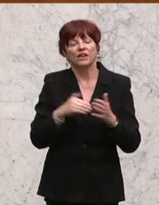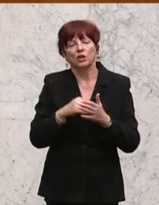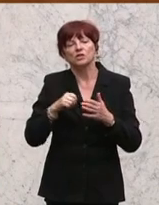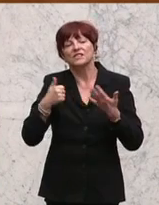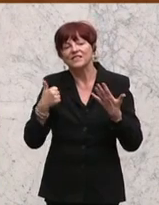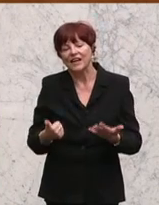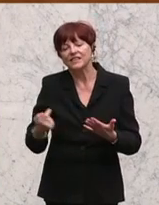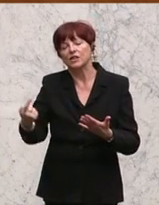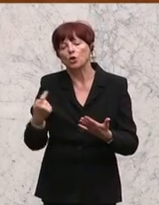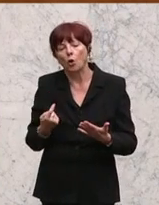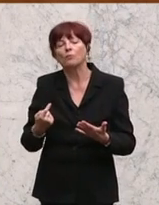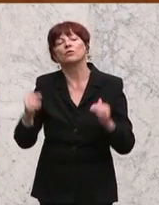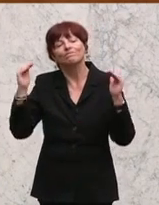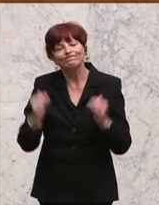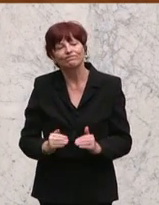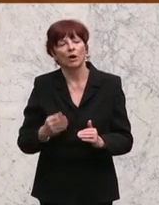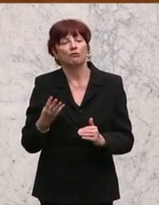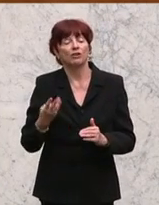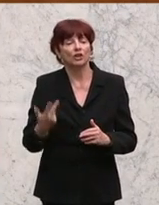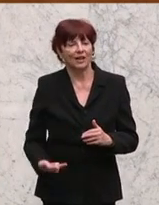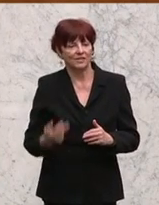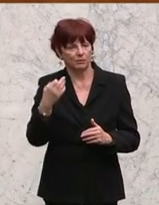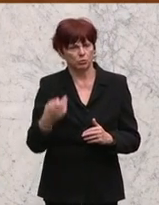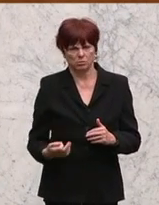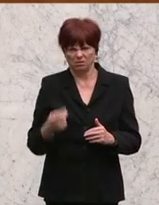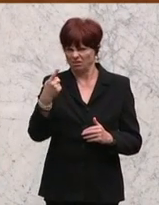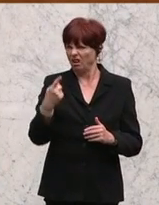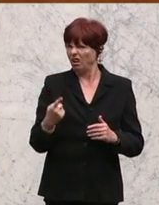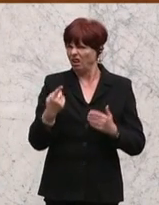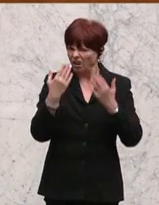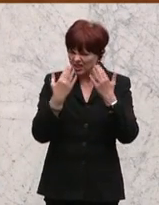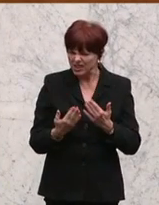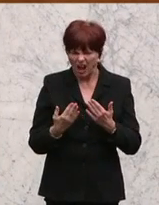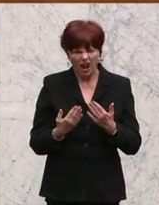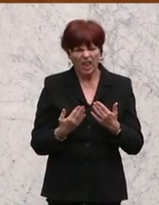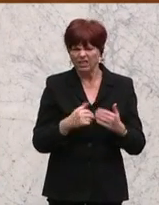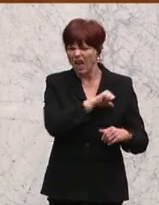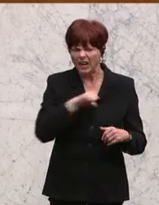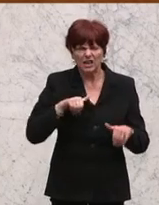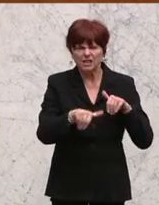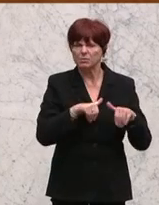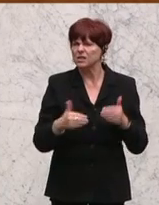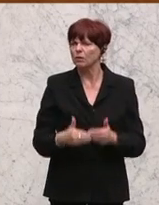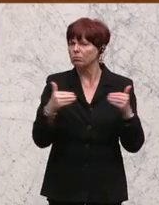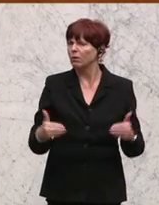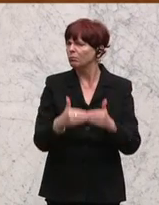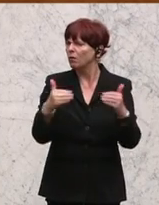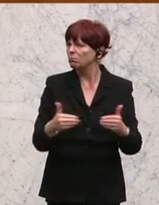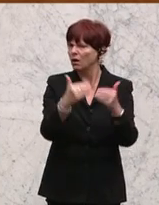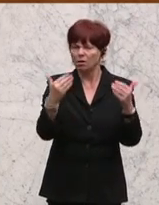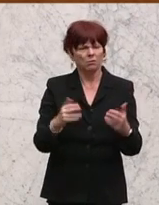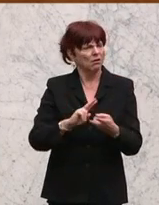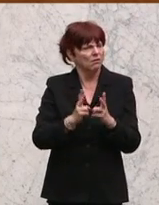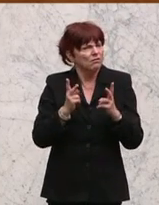zurückentwickele. Wie erklären Sie sich die unterschiedlichen Zahlen des eigenen Ministeriums und wie erklären Sie die